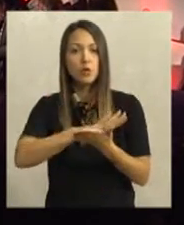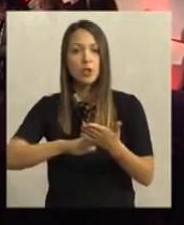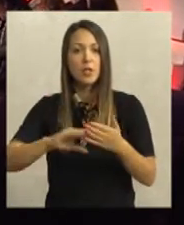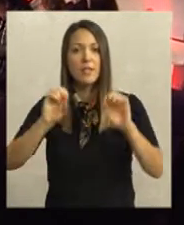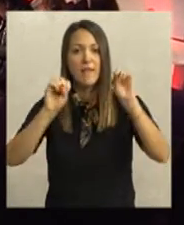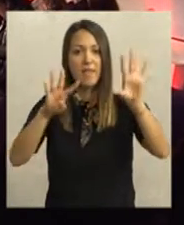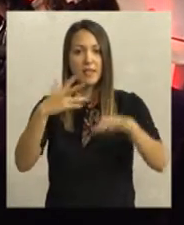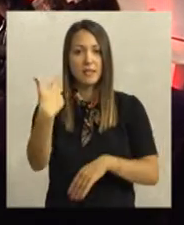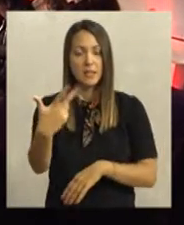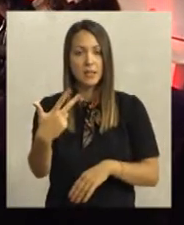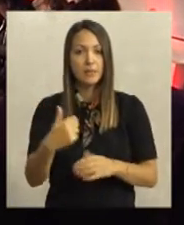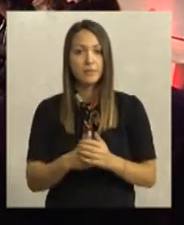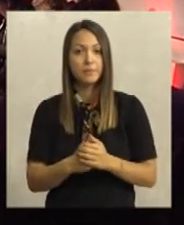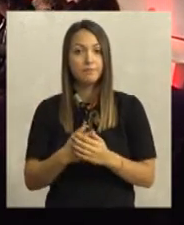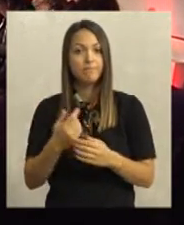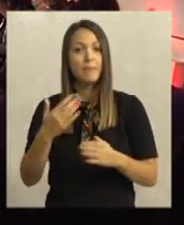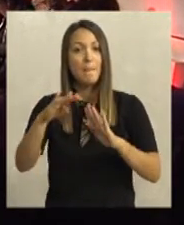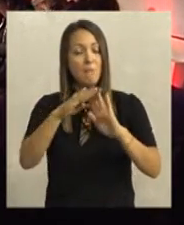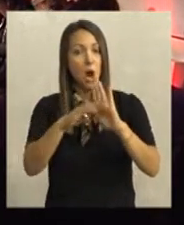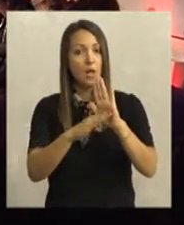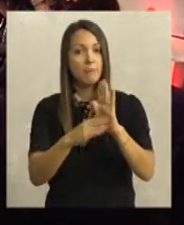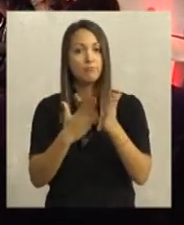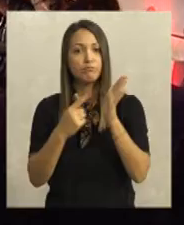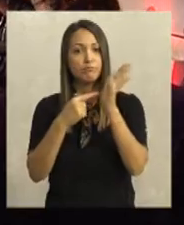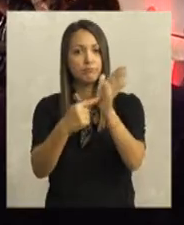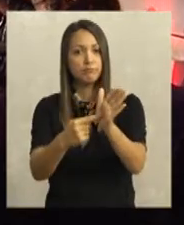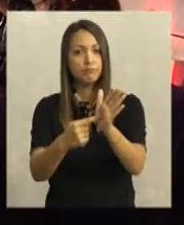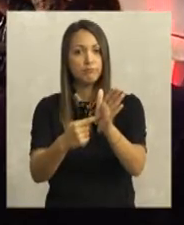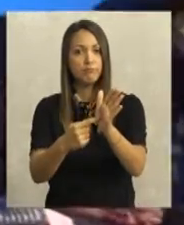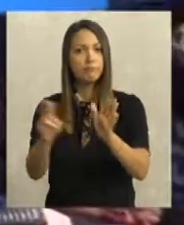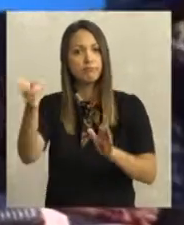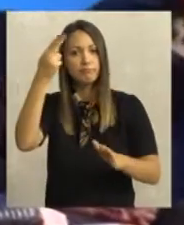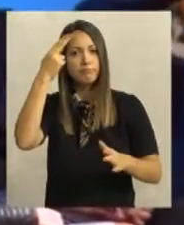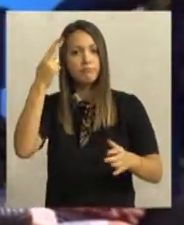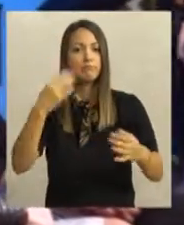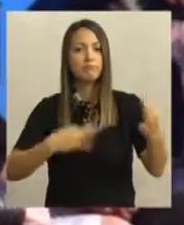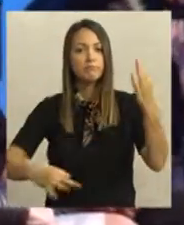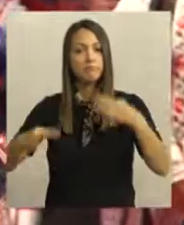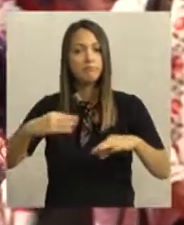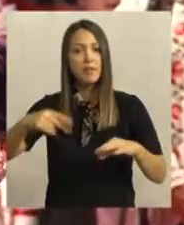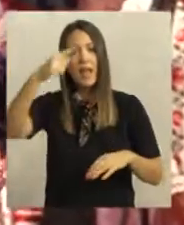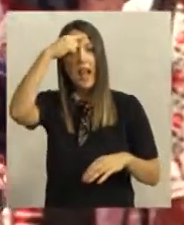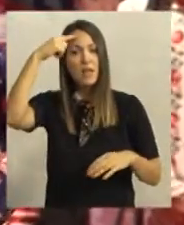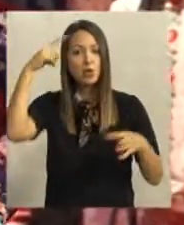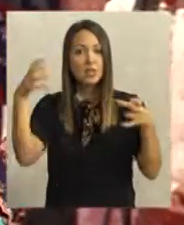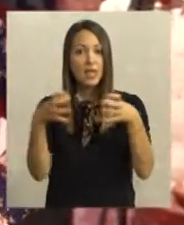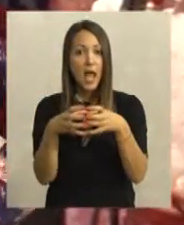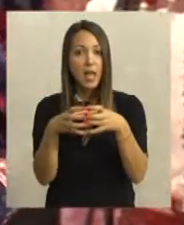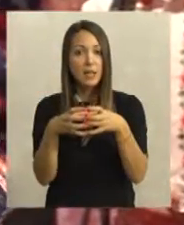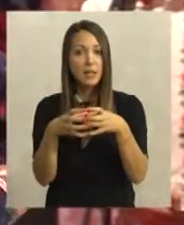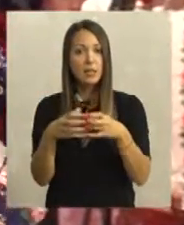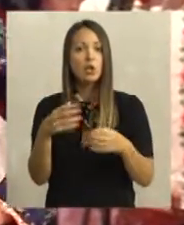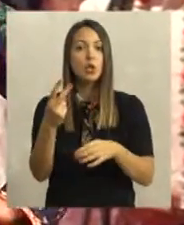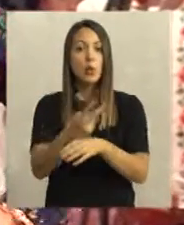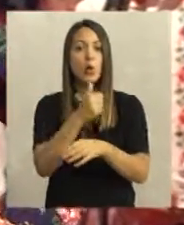početkom u 19.30. U revijalnom programu biće prikazani najreprezentativniji primjerci nošnje nacionalnih zajednica